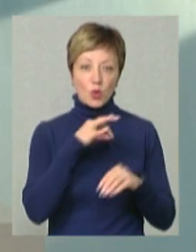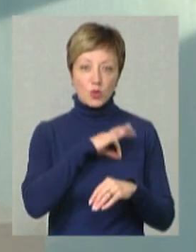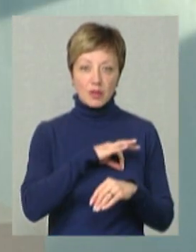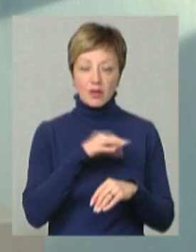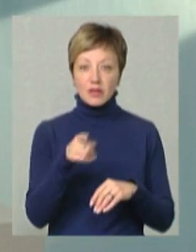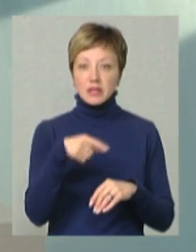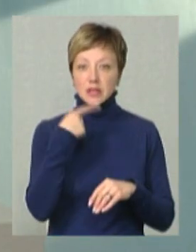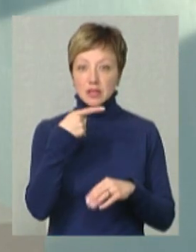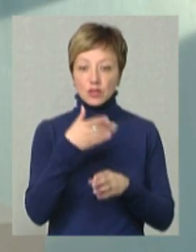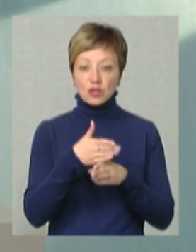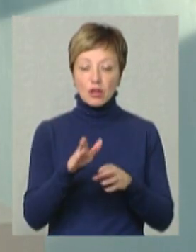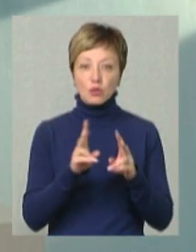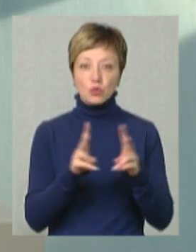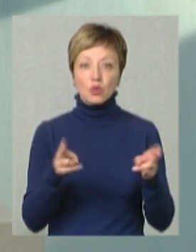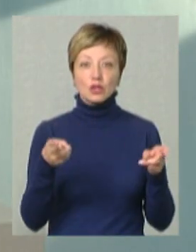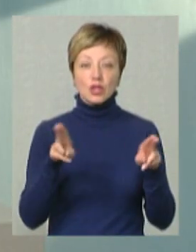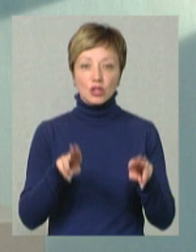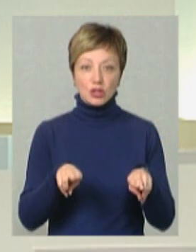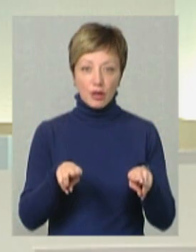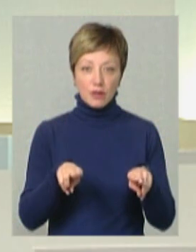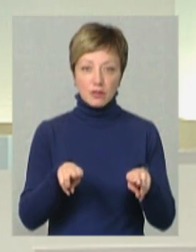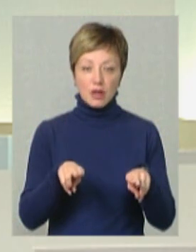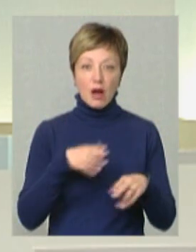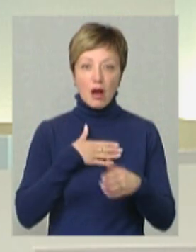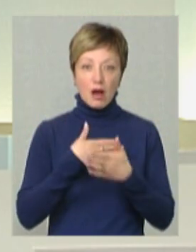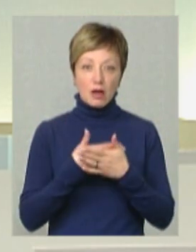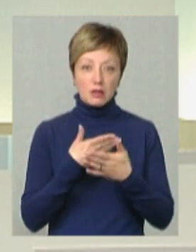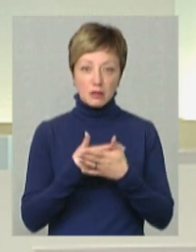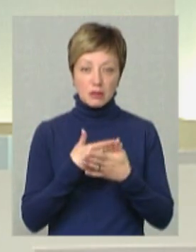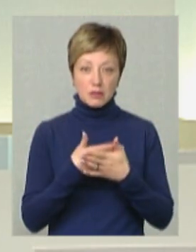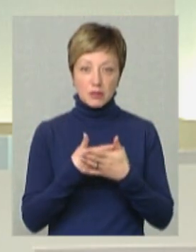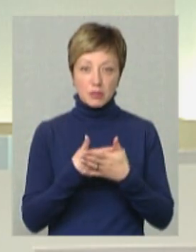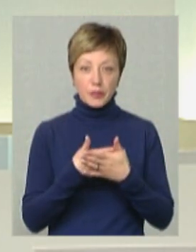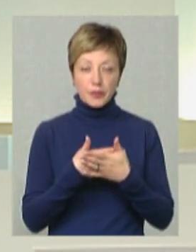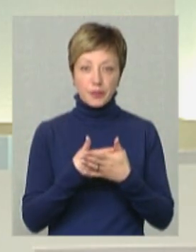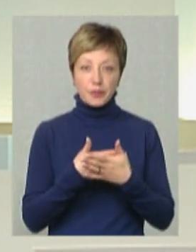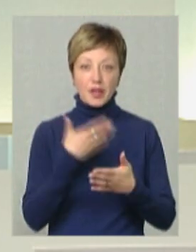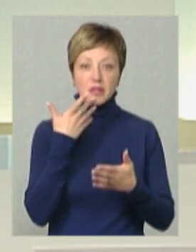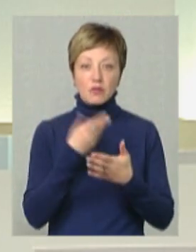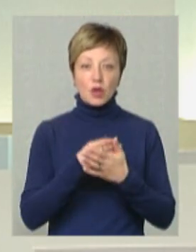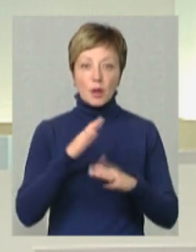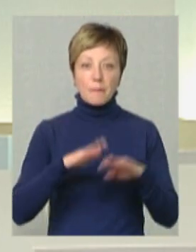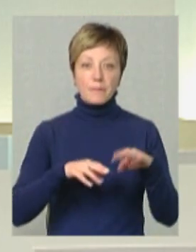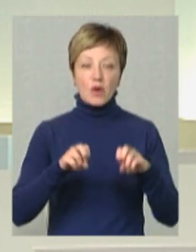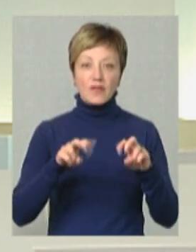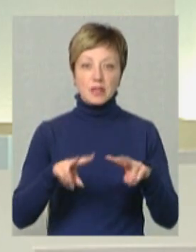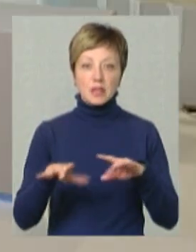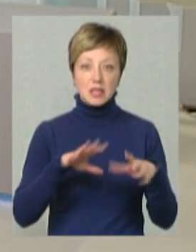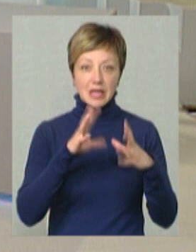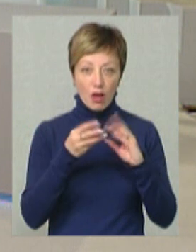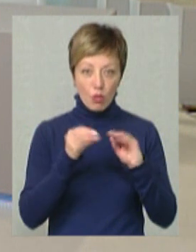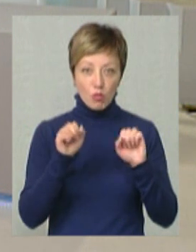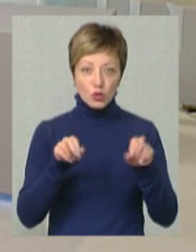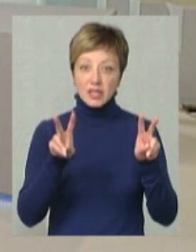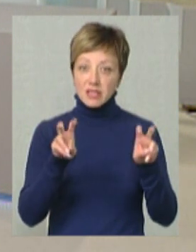сказали частку тих, хто залишався активним у своїй професійній діяльності. А загалом можете